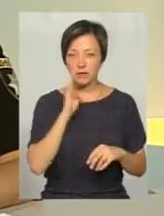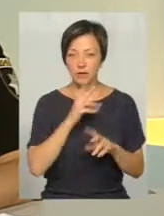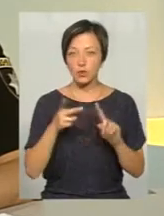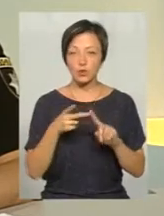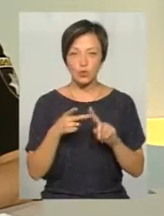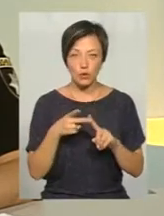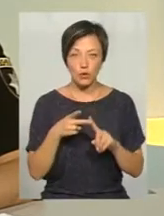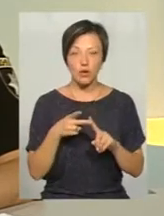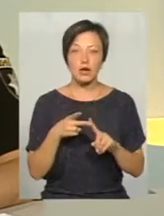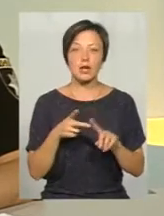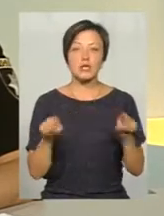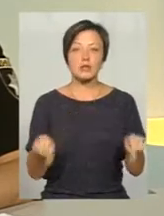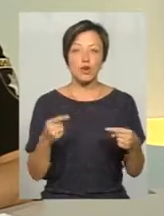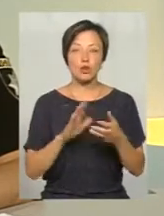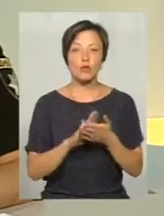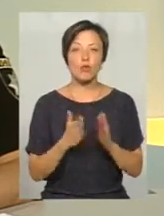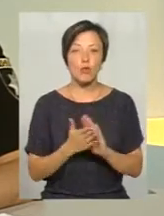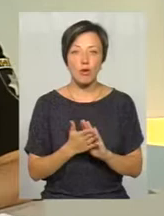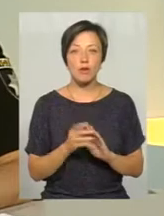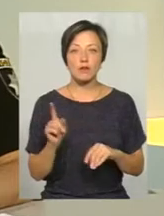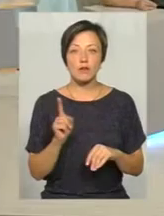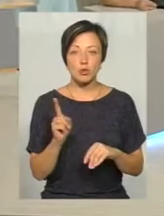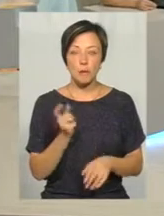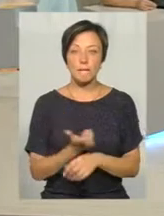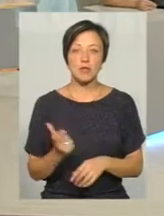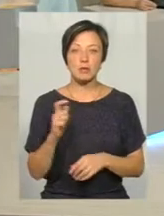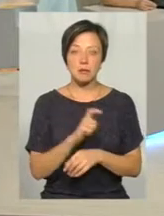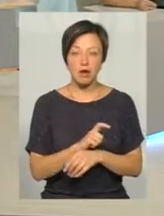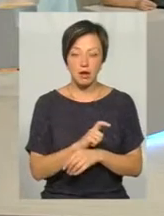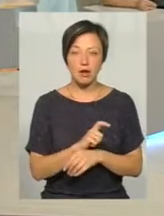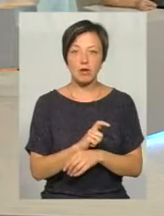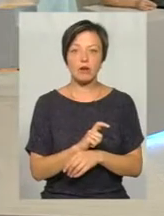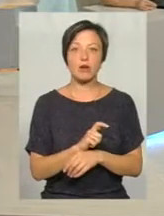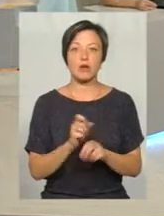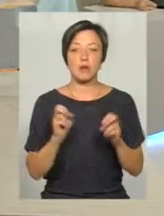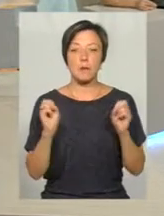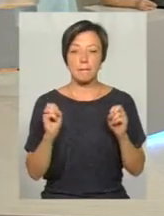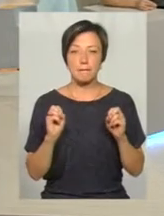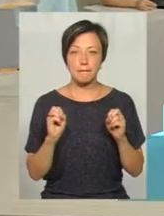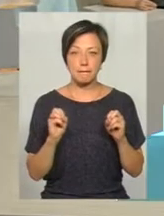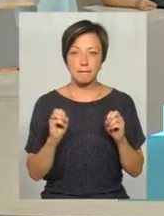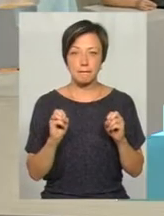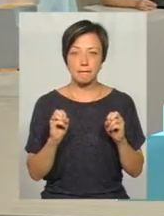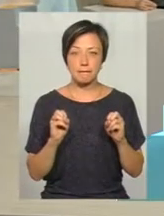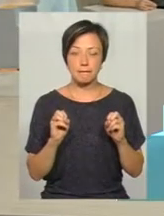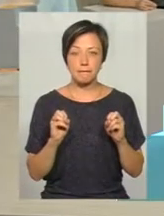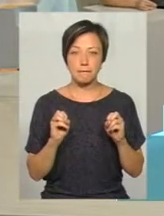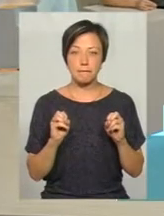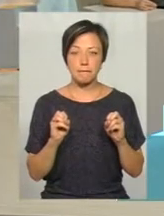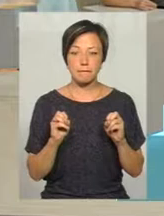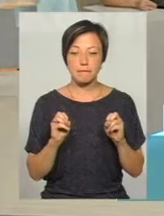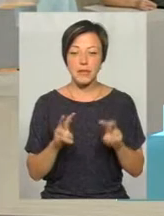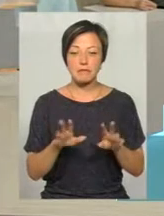Другим основним – створити умови, щоб максимально знебезпечити ділянки, місця